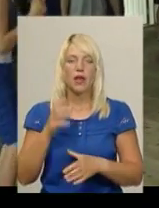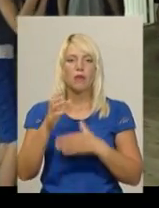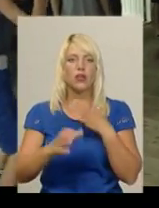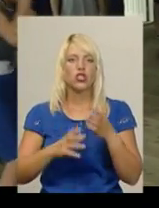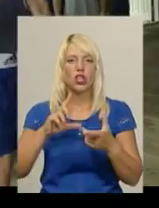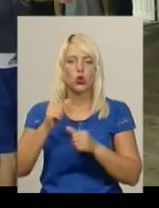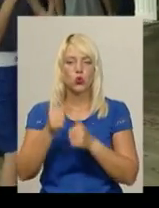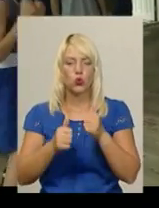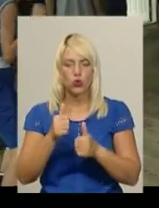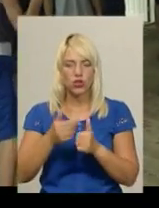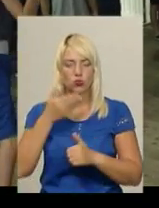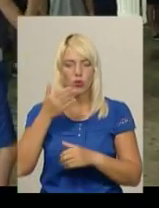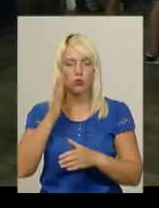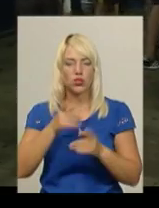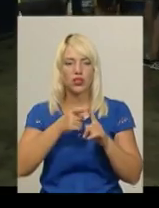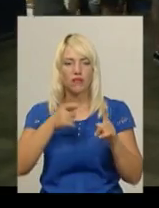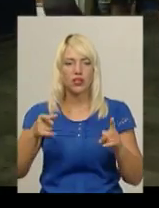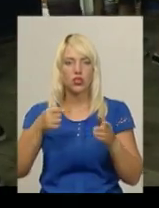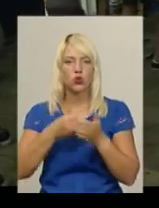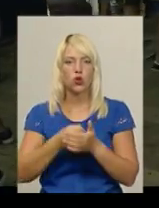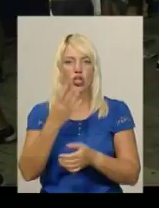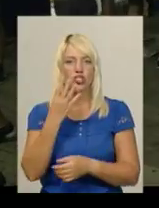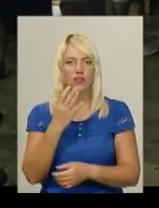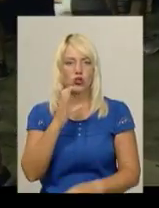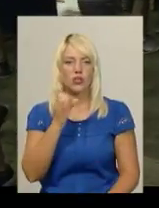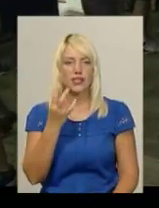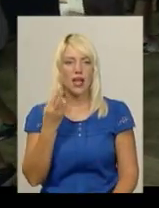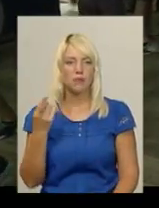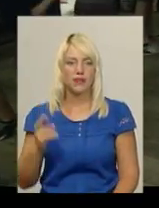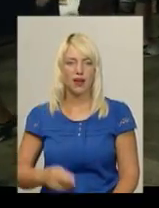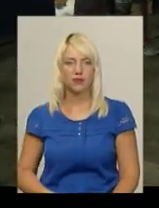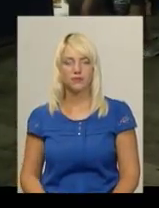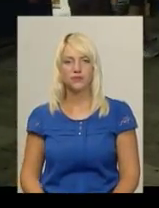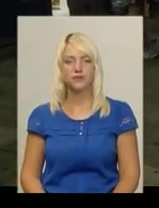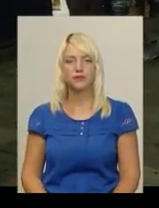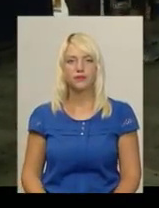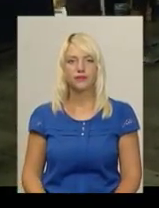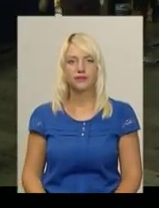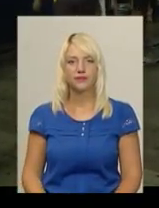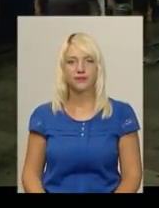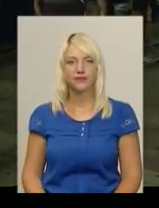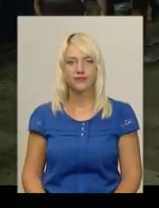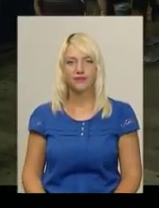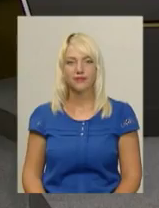в Будапешті триватиме до 4 серпня. Ярослава Антошевська, Олександр Горішевський. Новини Поділля Центр.